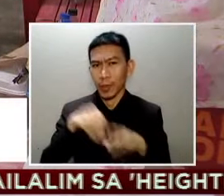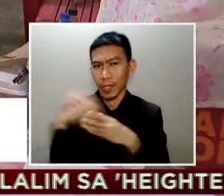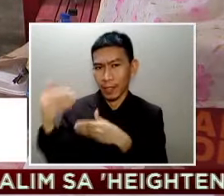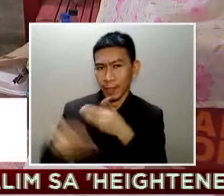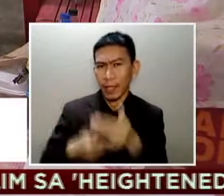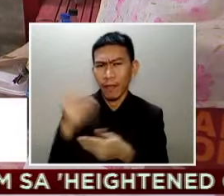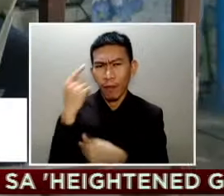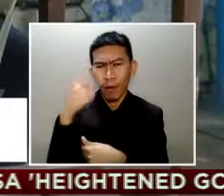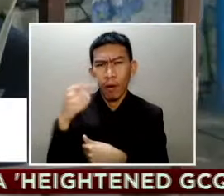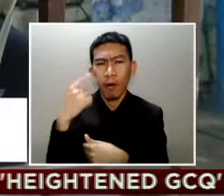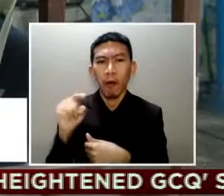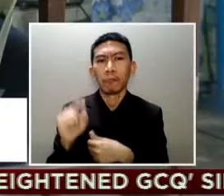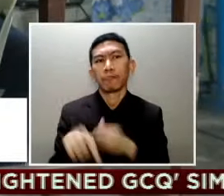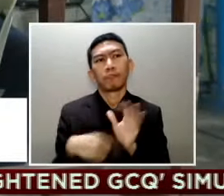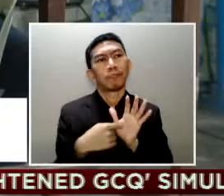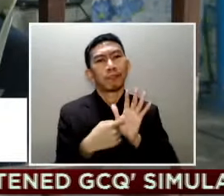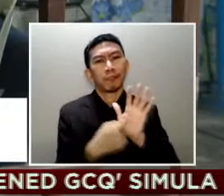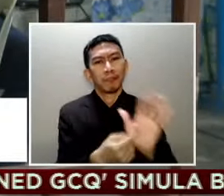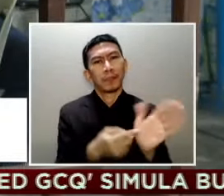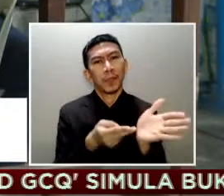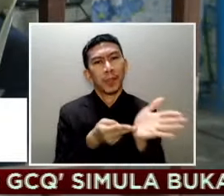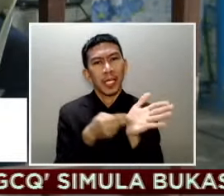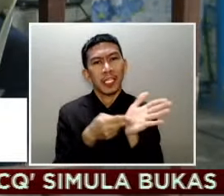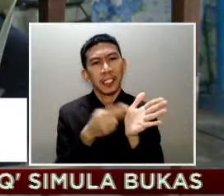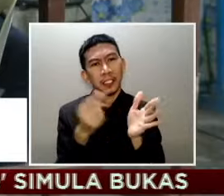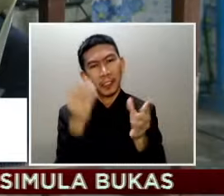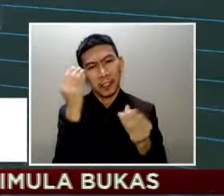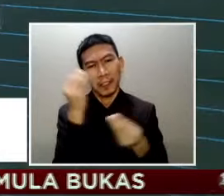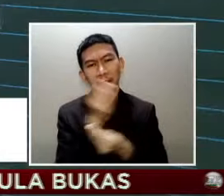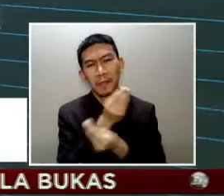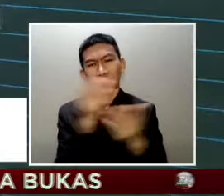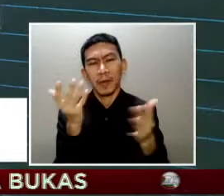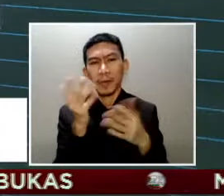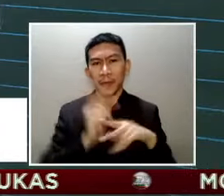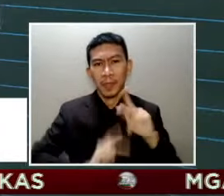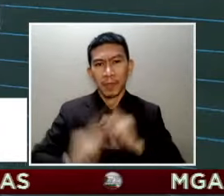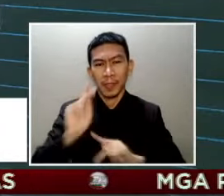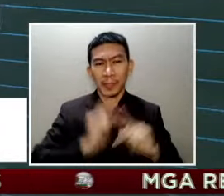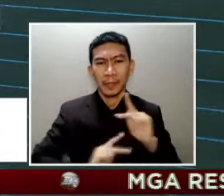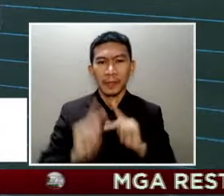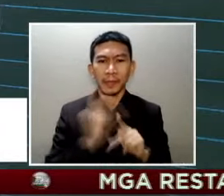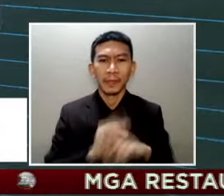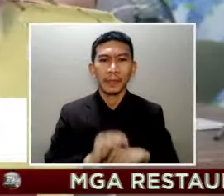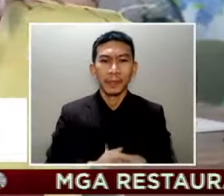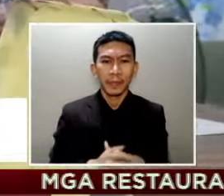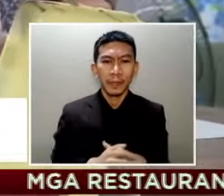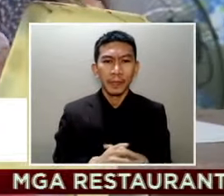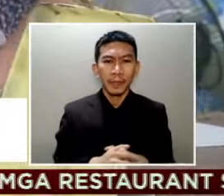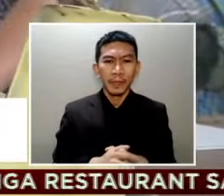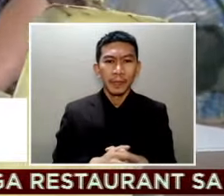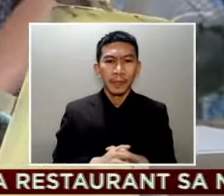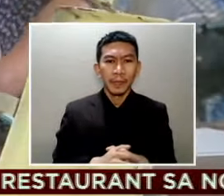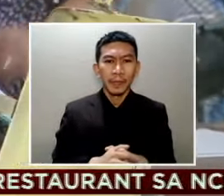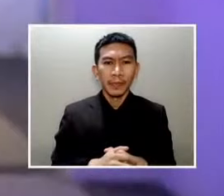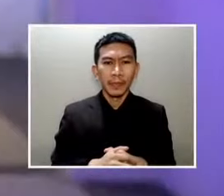o bukas ng halalan sa publiko Ina Reformina ABS CBN News